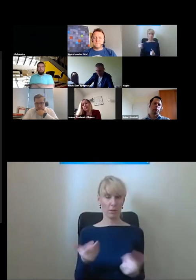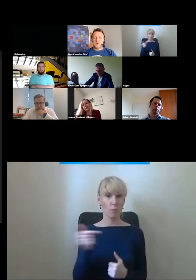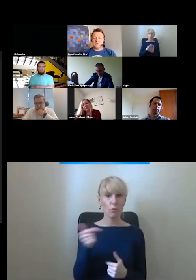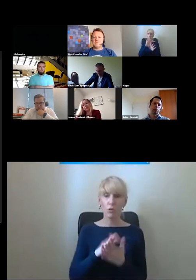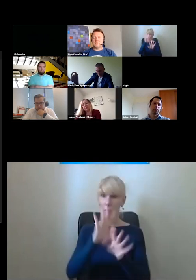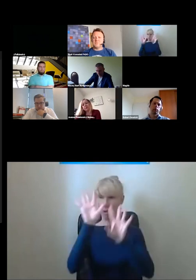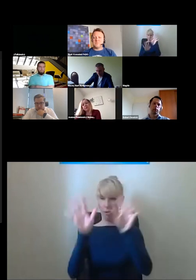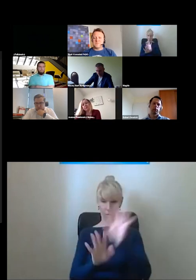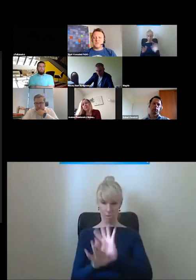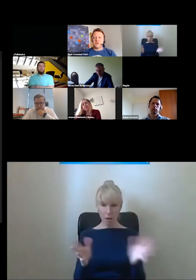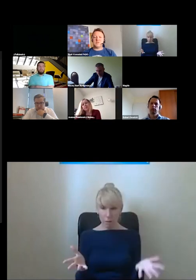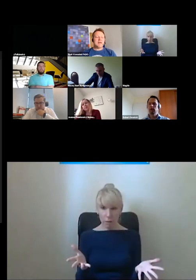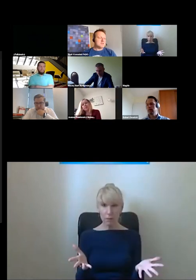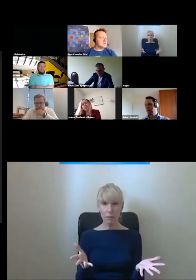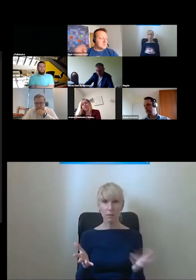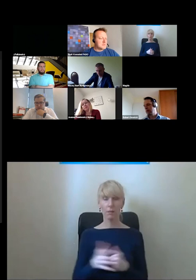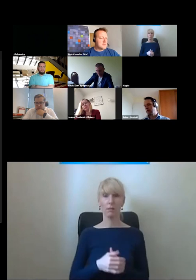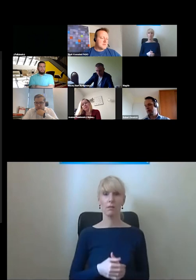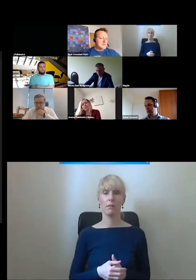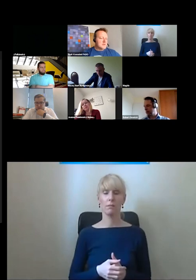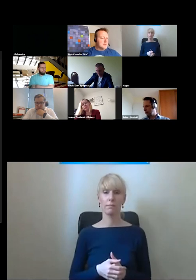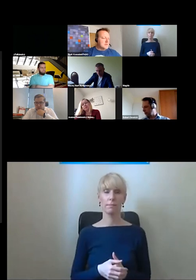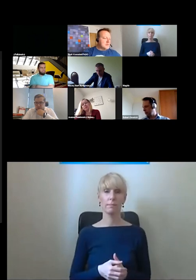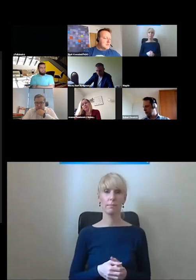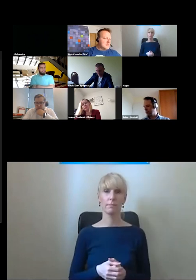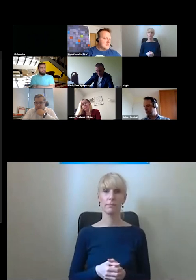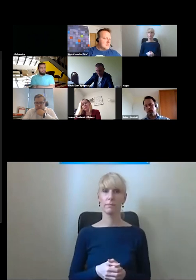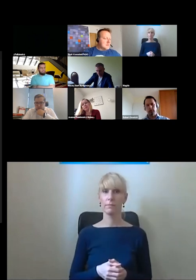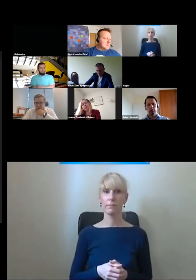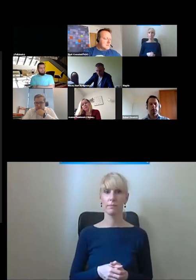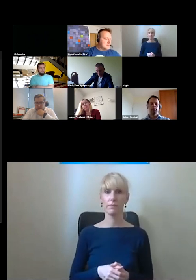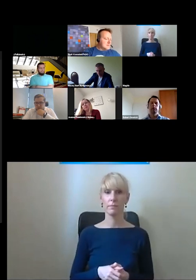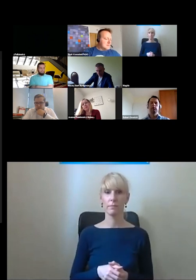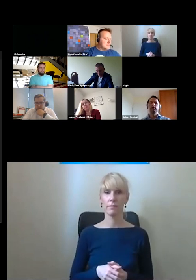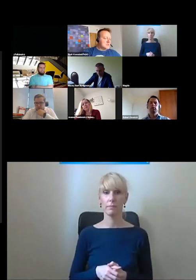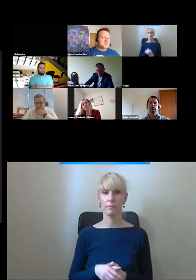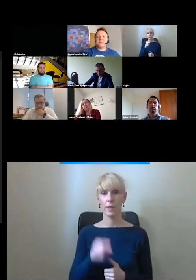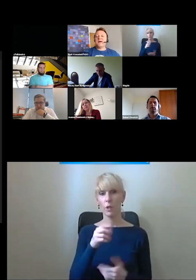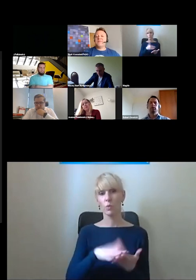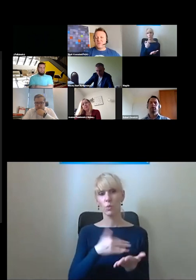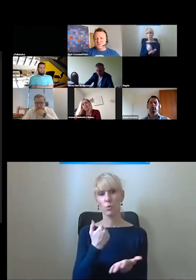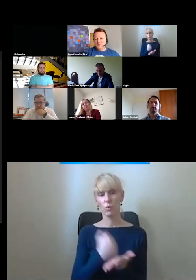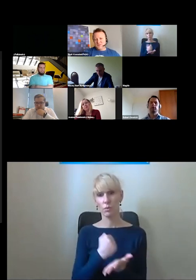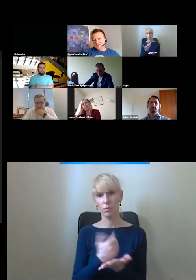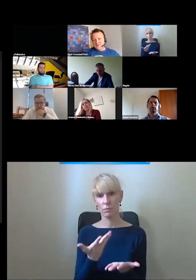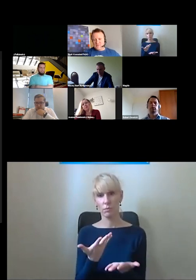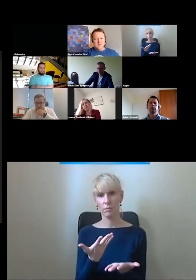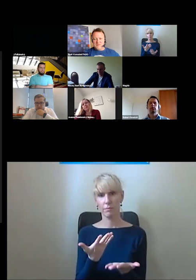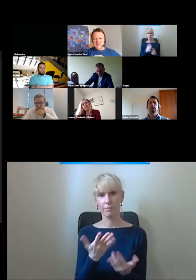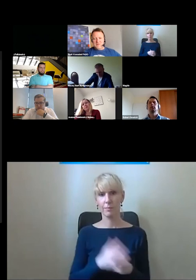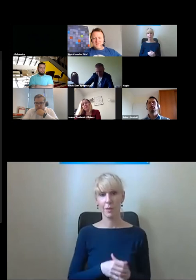no się odnaleźć dokładnie tak to jest kwestia od pana Marka oczywiście